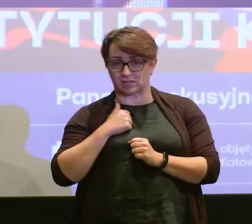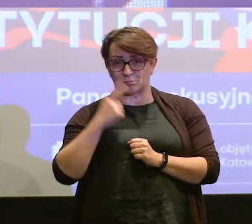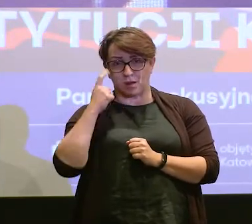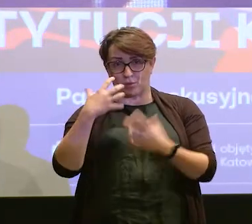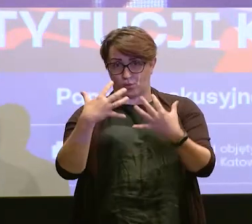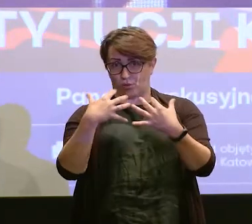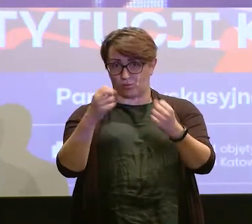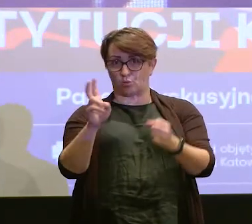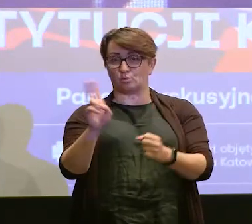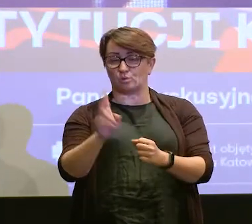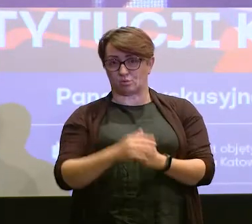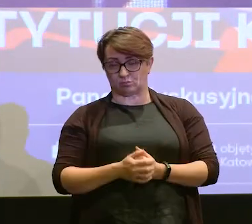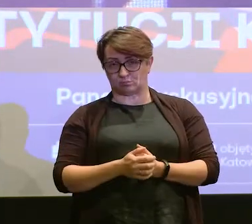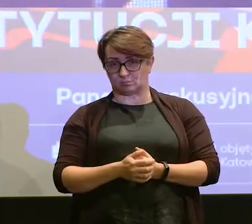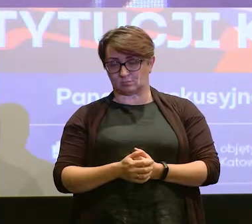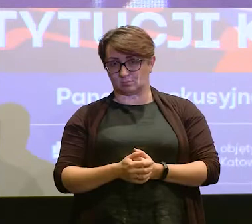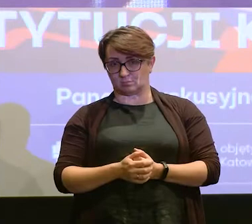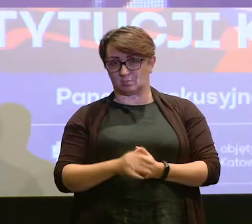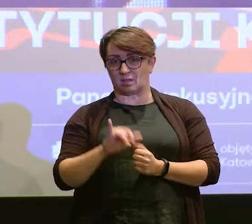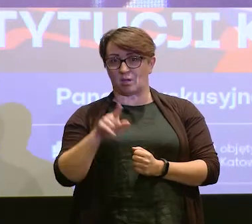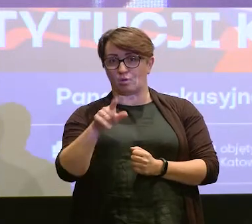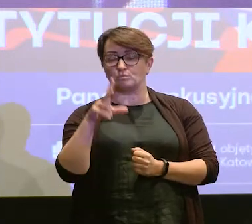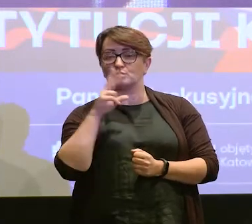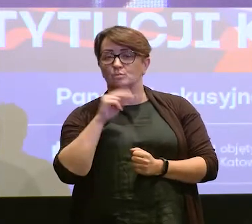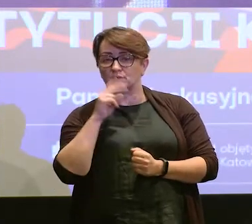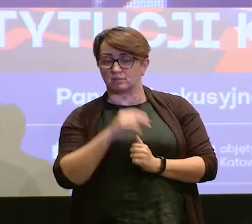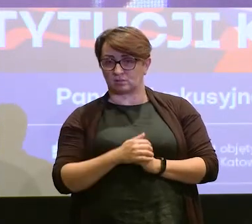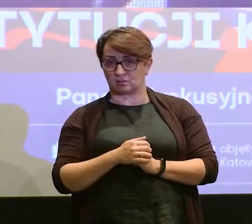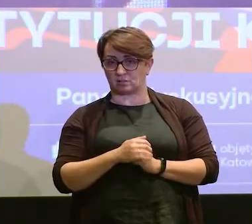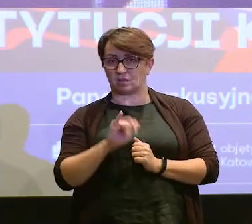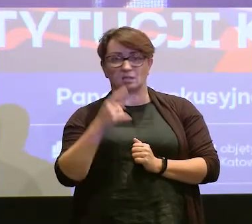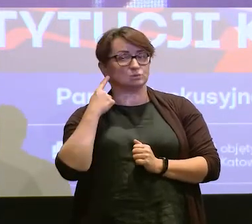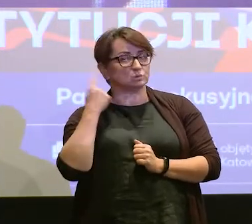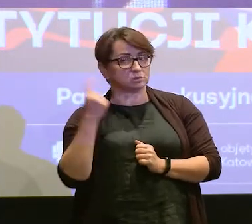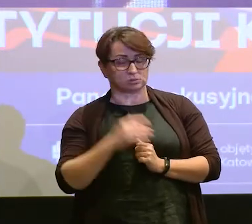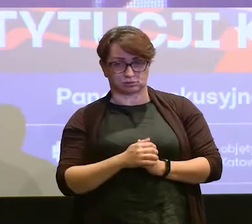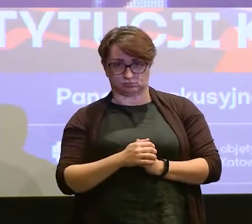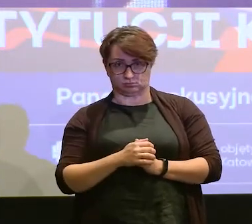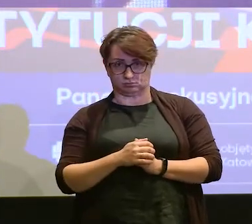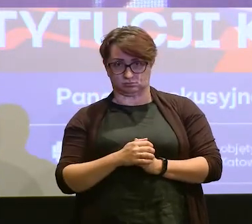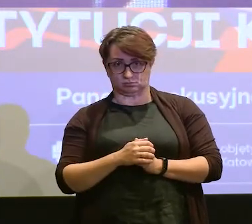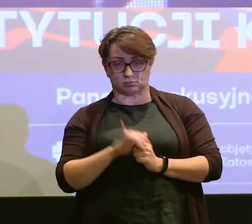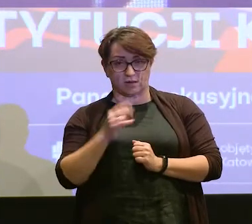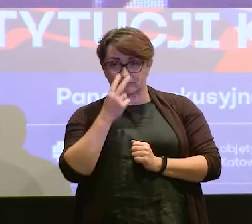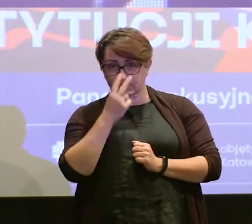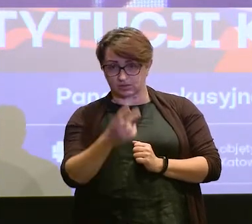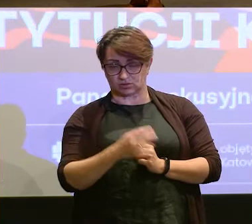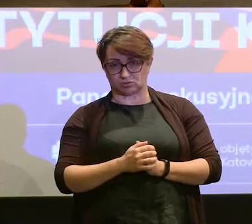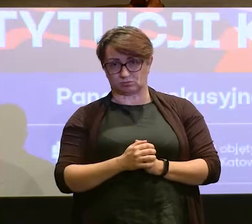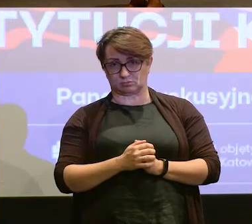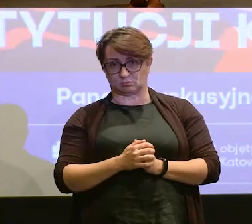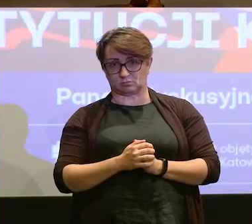odbiorcy o tym, jak on mówi, jak on słyszy, jak on widzi.